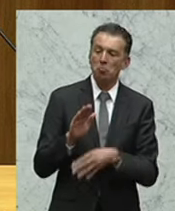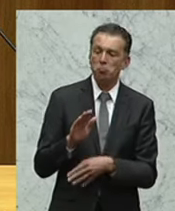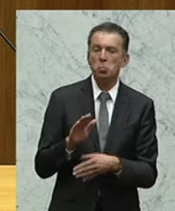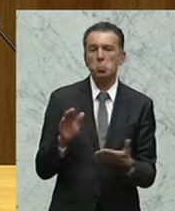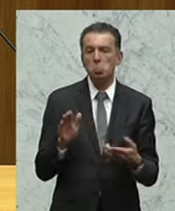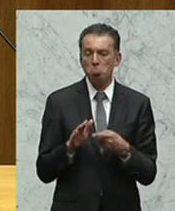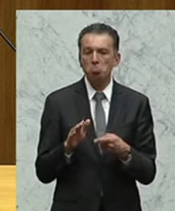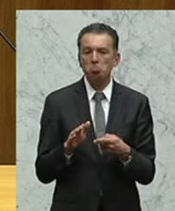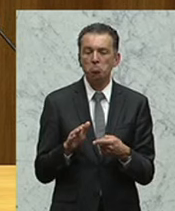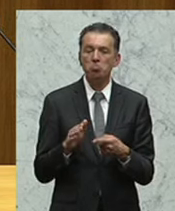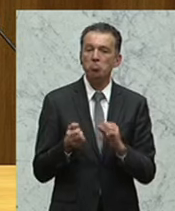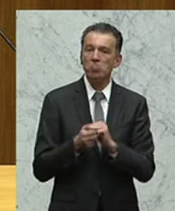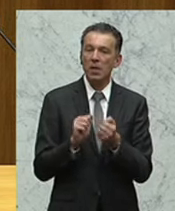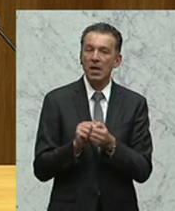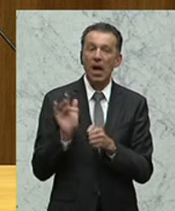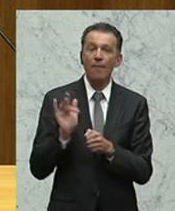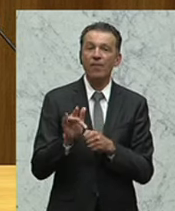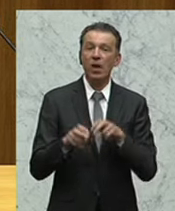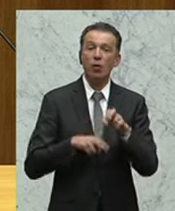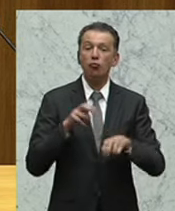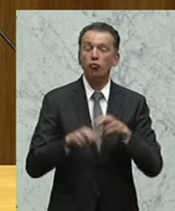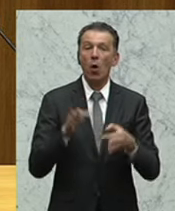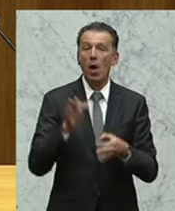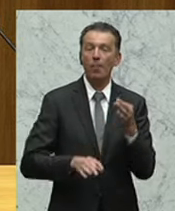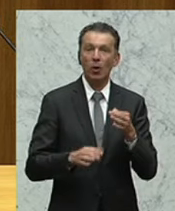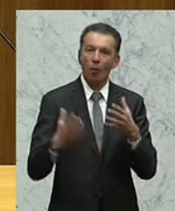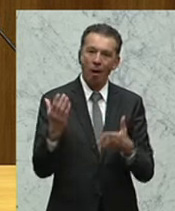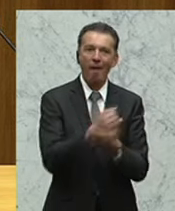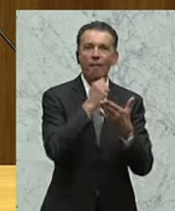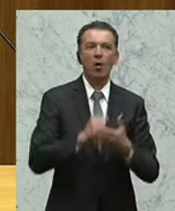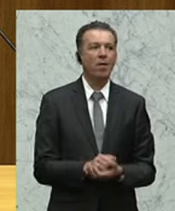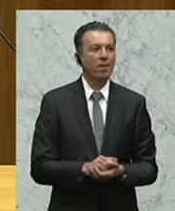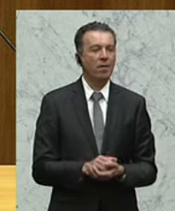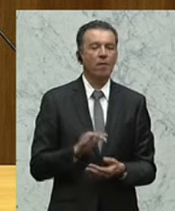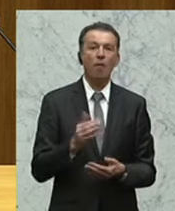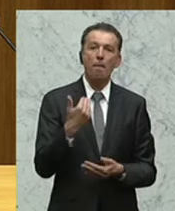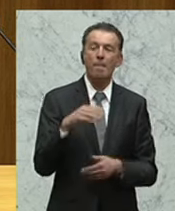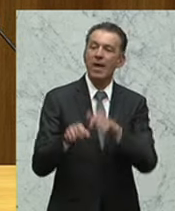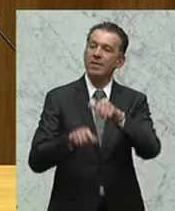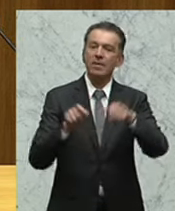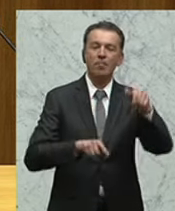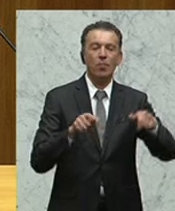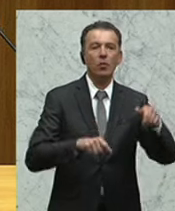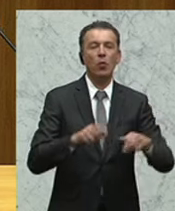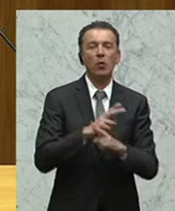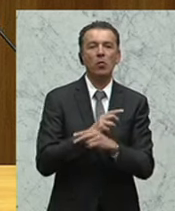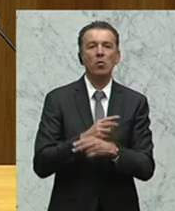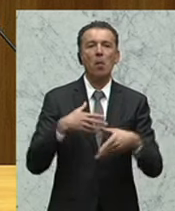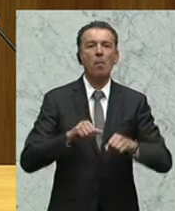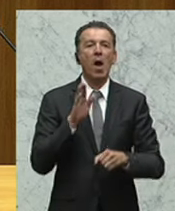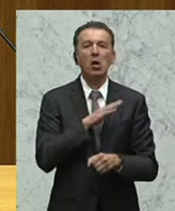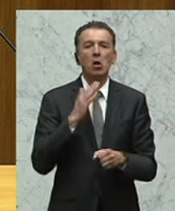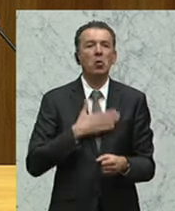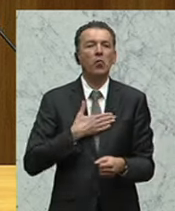einen Durchbruch im Kampf gegen den Steuerbetrug. Für die Mehrheit der Österreicher bietet das Bankgeheimnis ohnehin